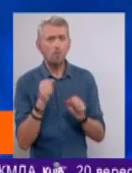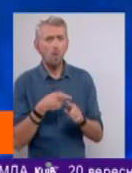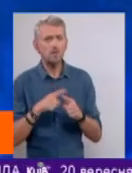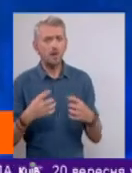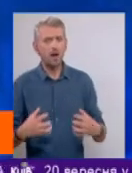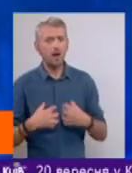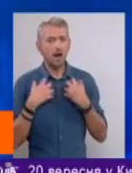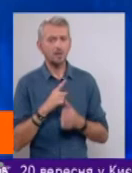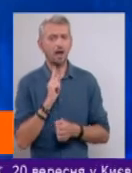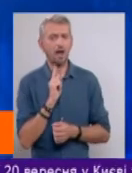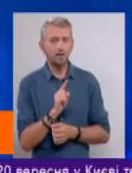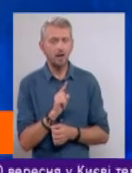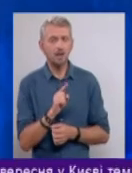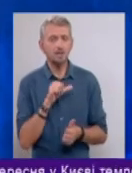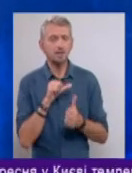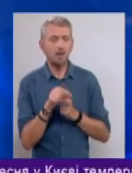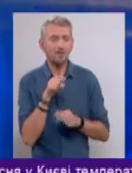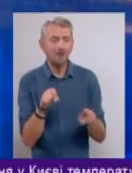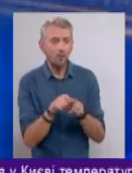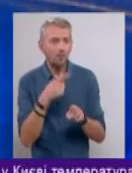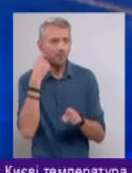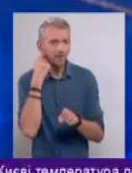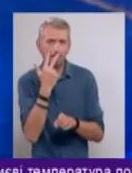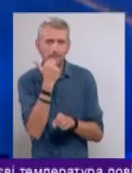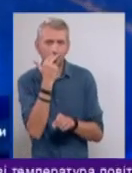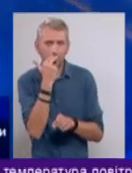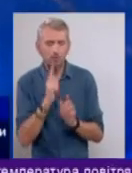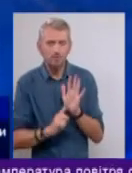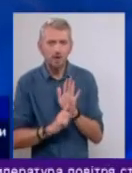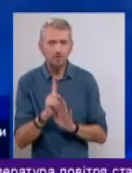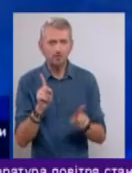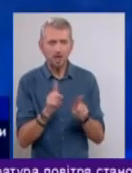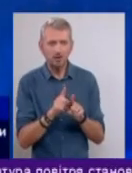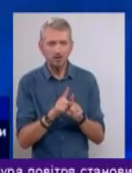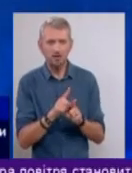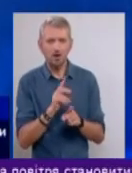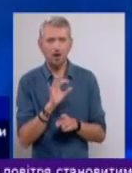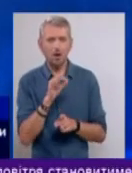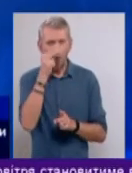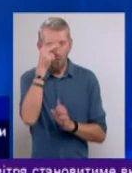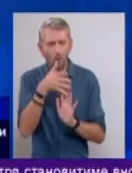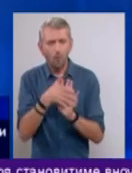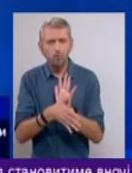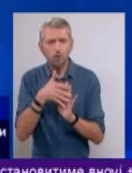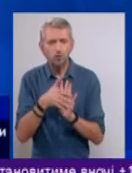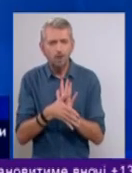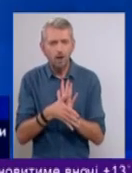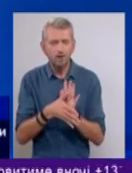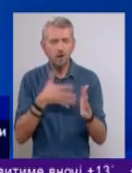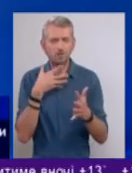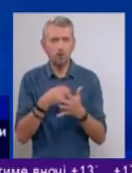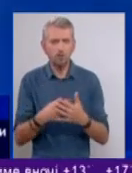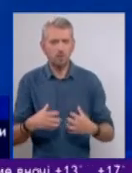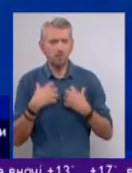лякати, але саме в цьому віці, в підлітковому, стартує такий процес, як опанування своїми страхами. І